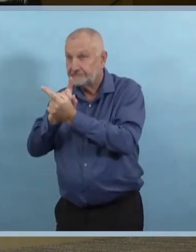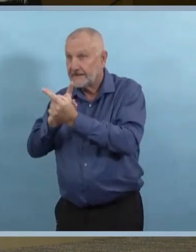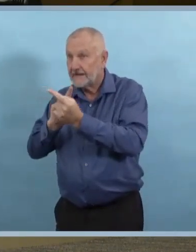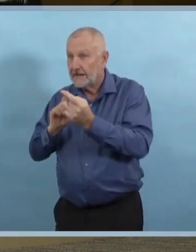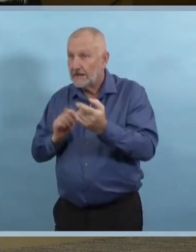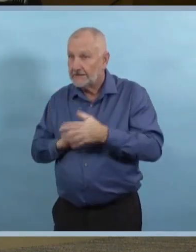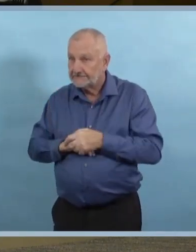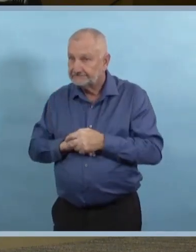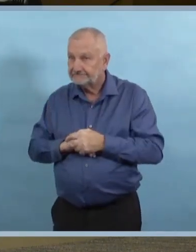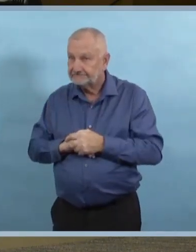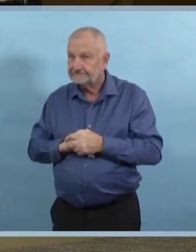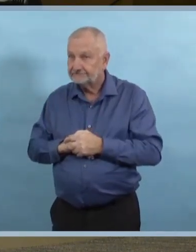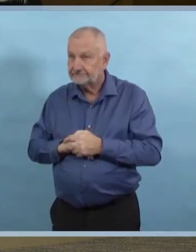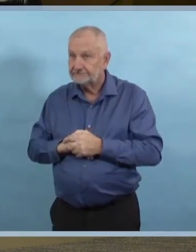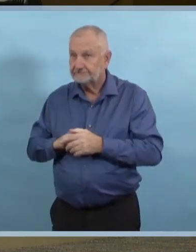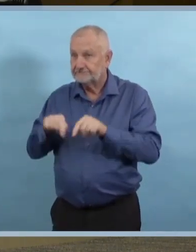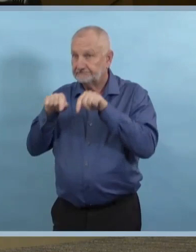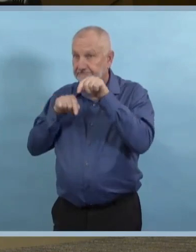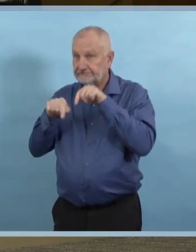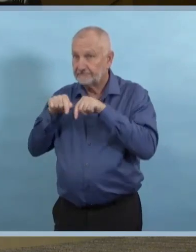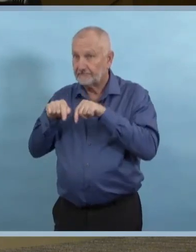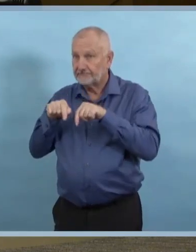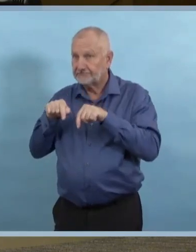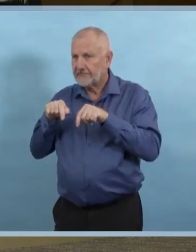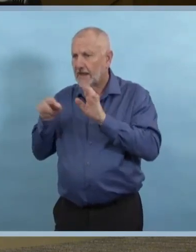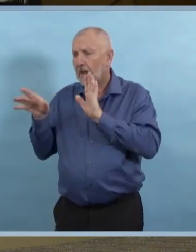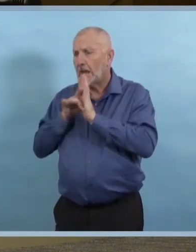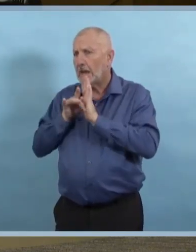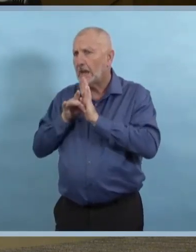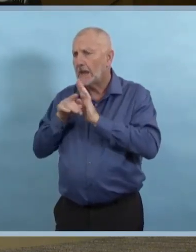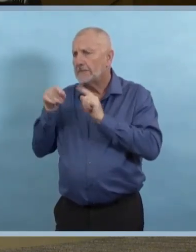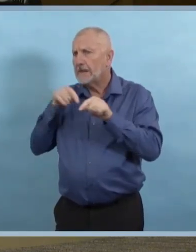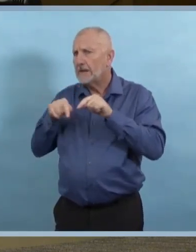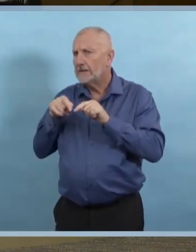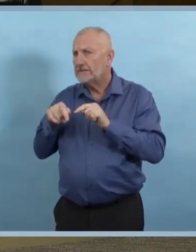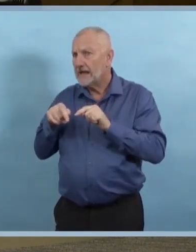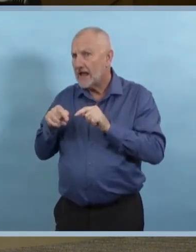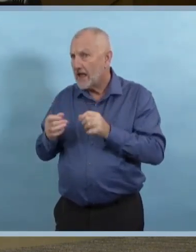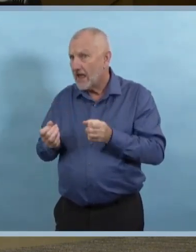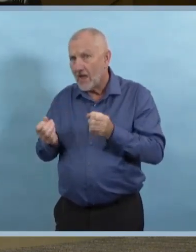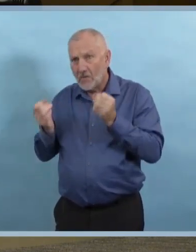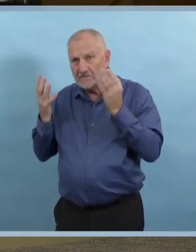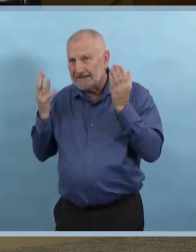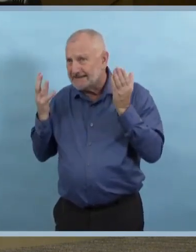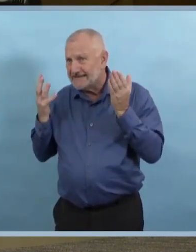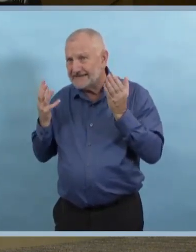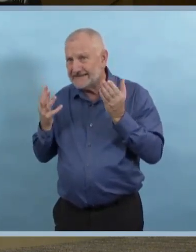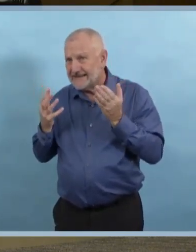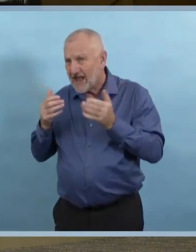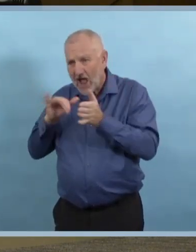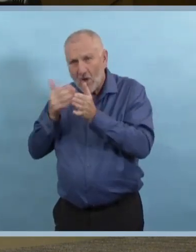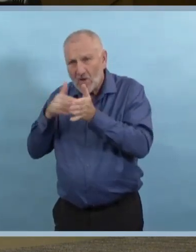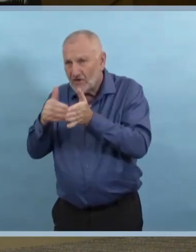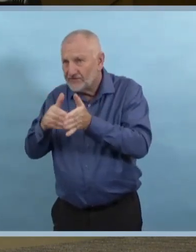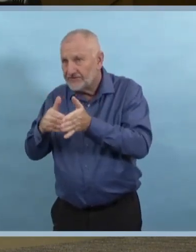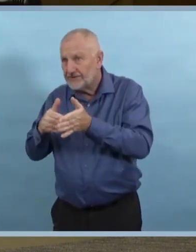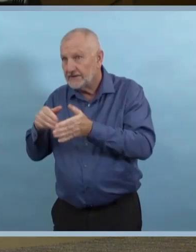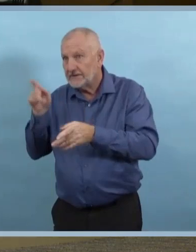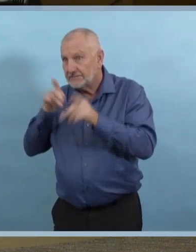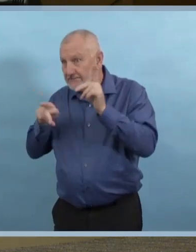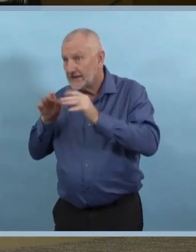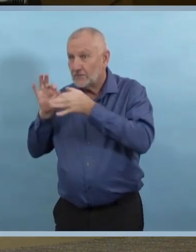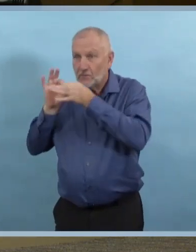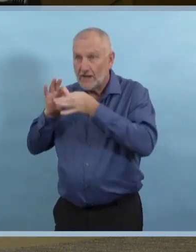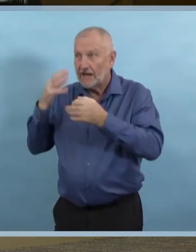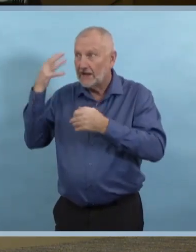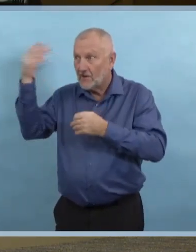une certaine transmission à cause de gens qui vont travailler alors qu'ils sont malades relativement aux gens qui se rassemblent?